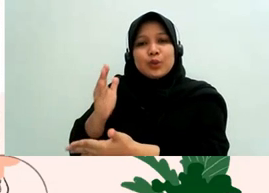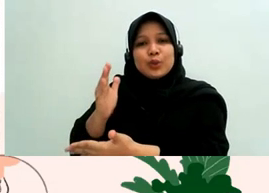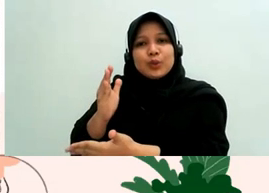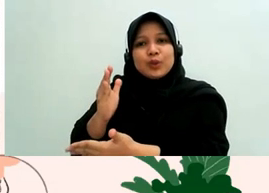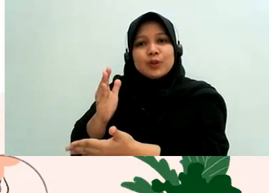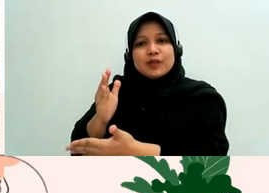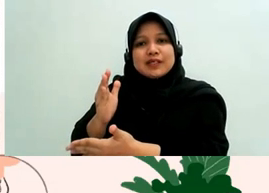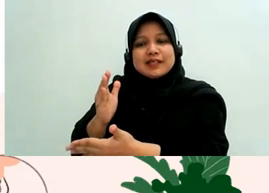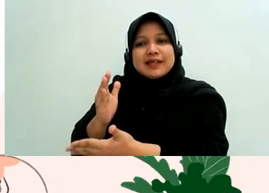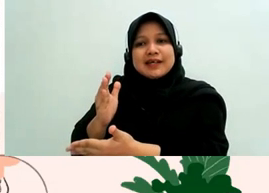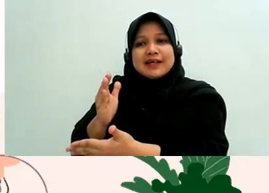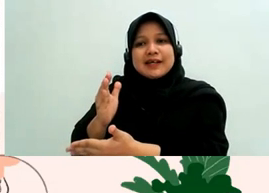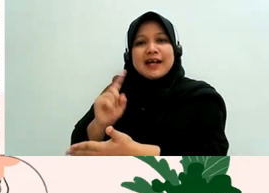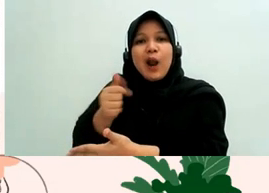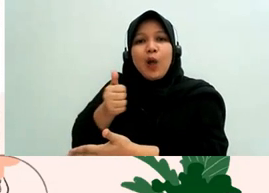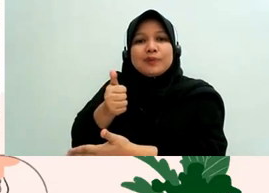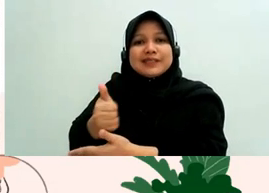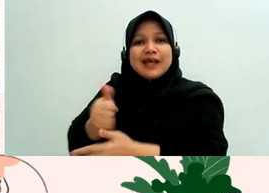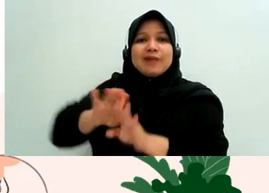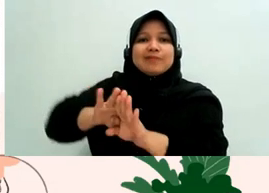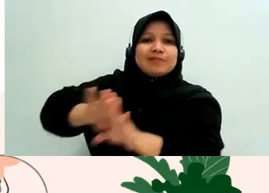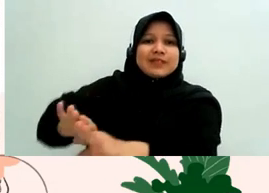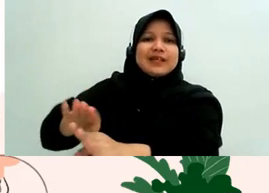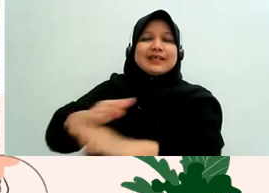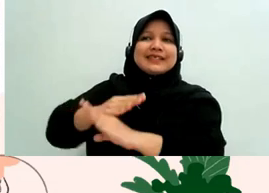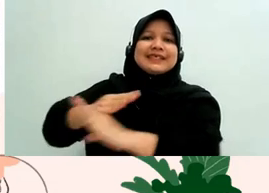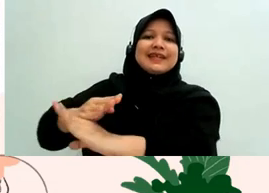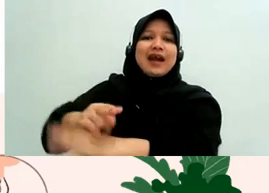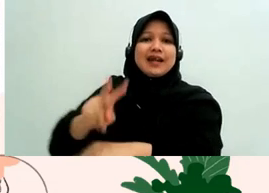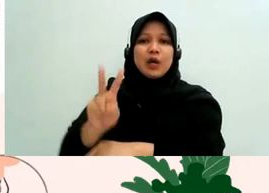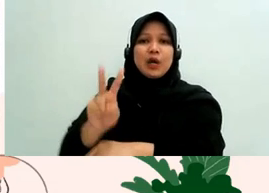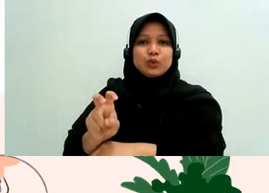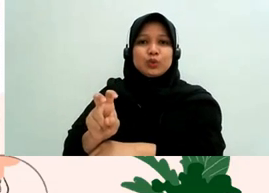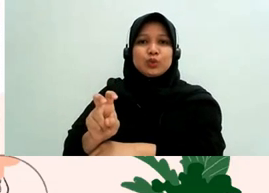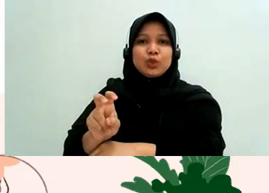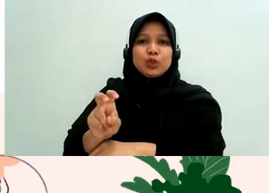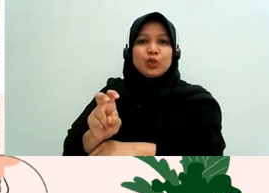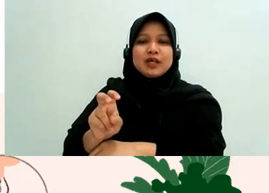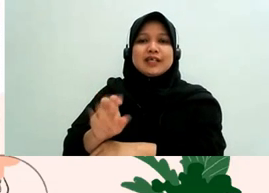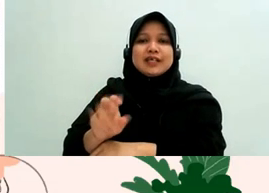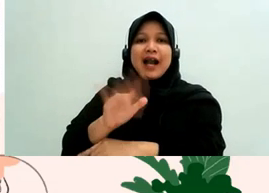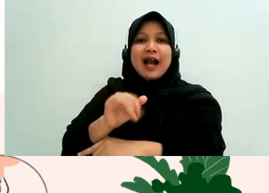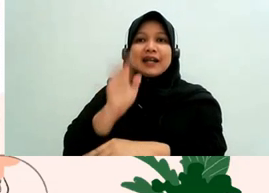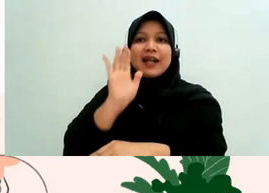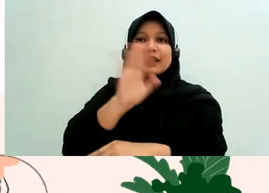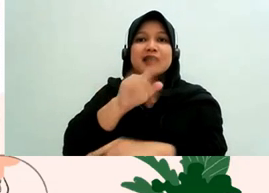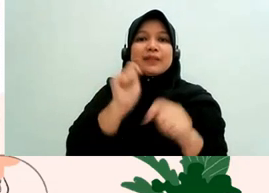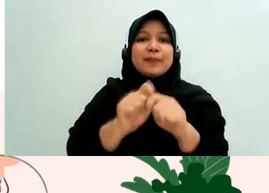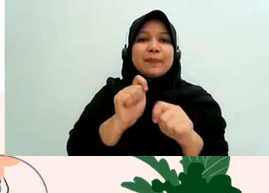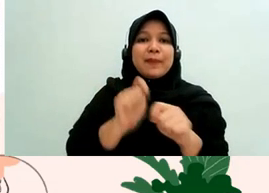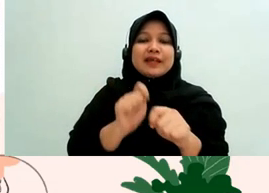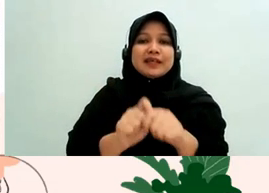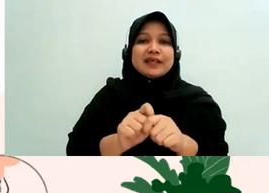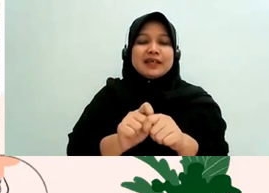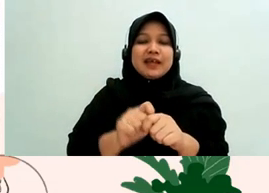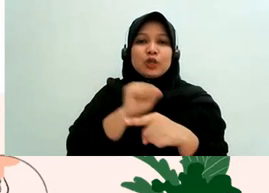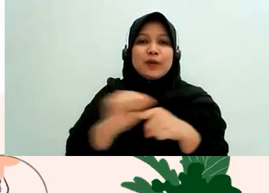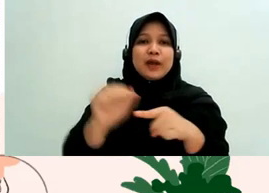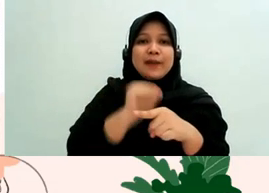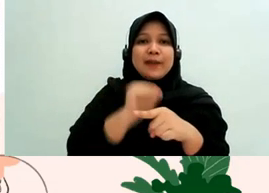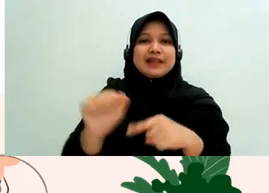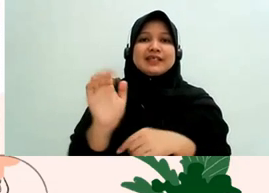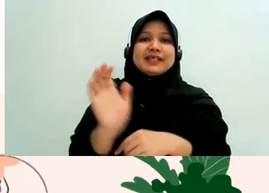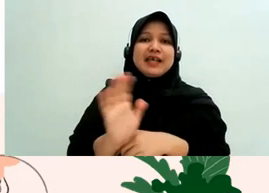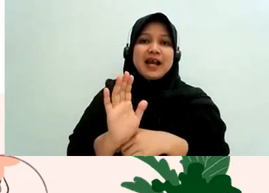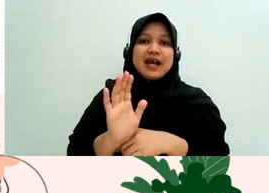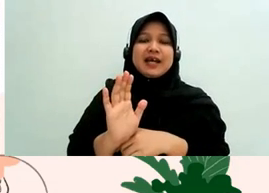dihindari ketimbang kemudian di rehabilitasi kalau bisa jangan perlu ada proses rehabilitasi tapi memang dari